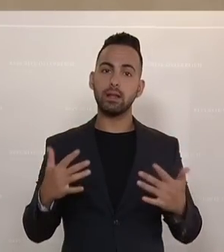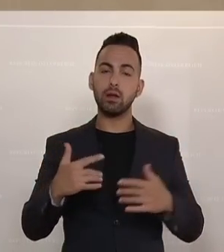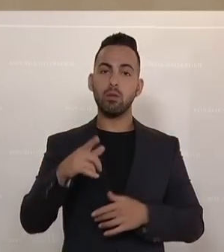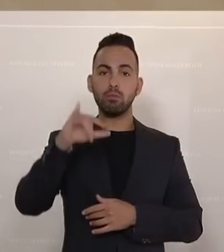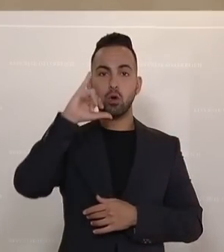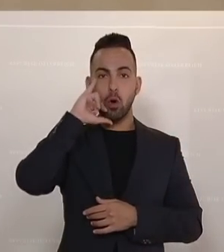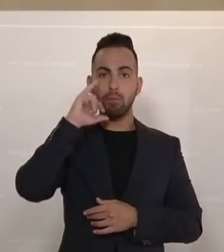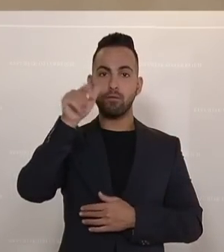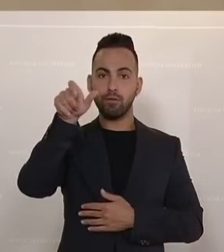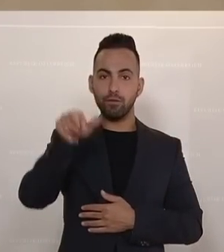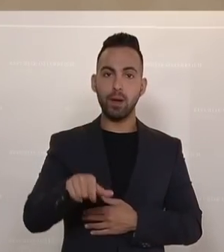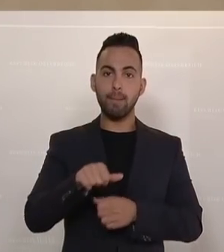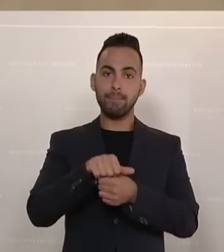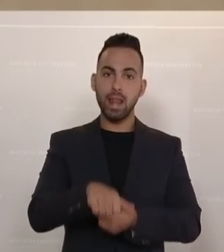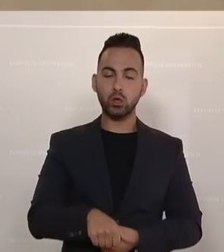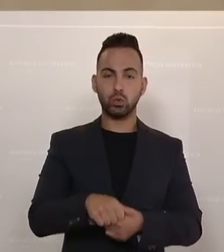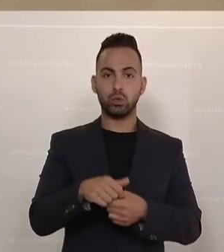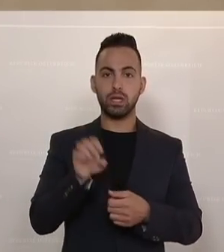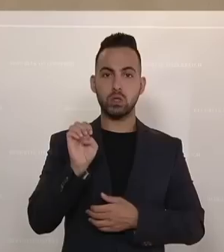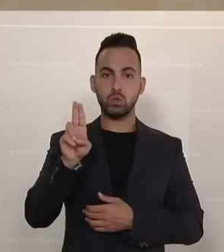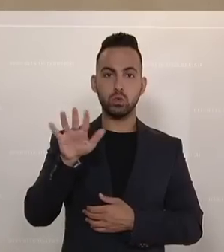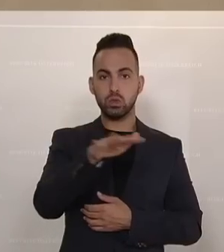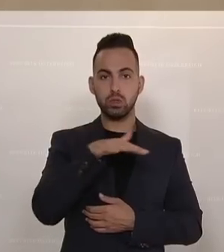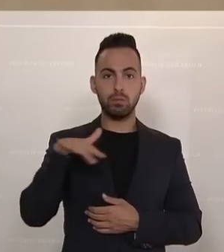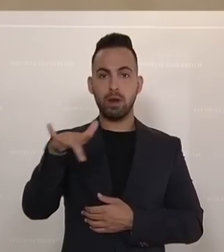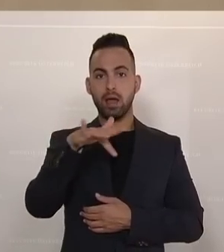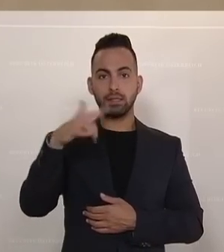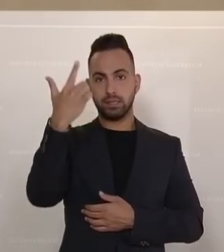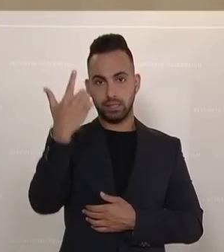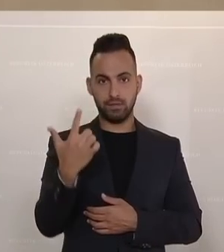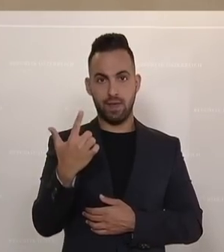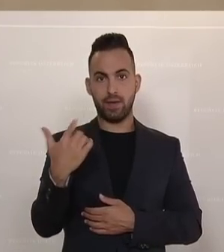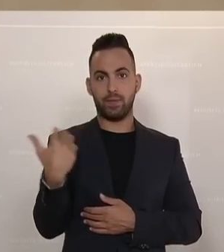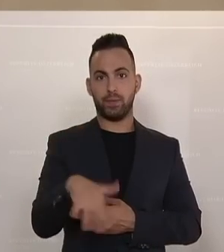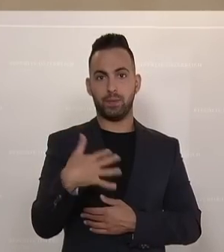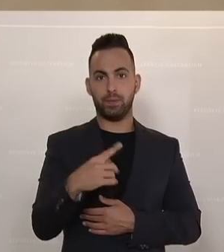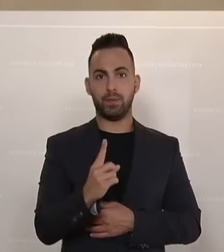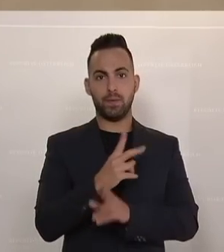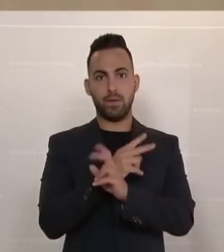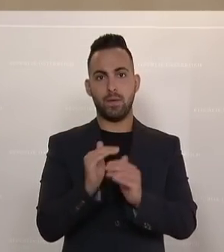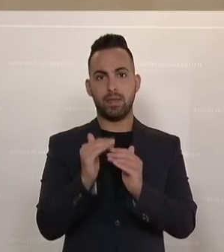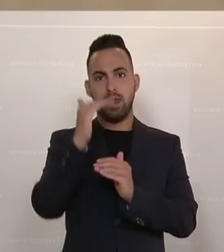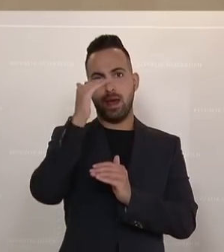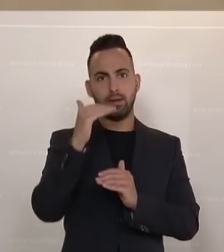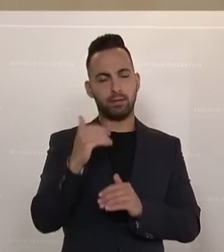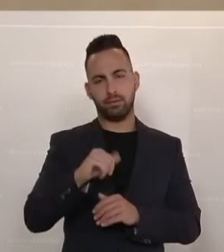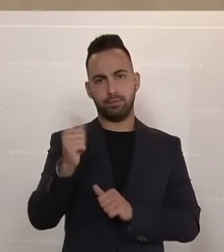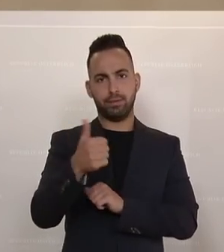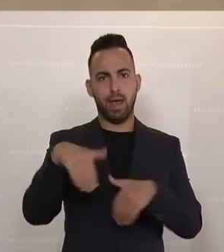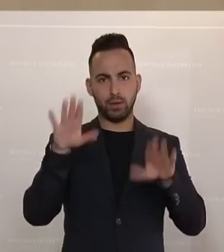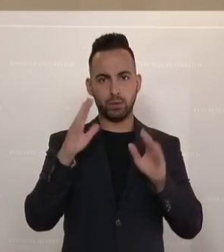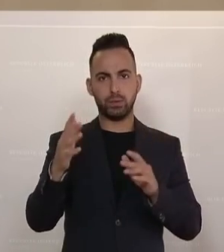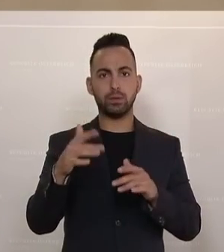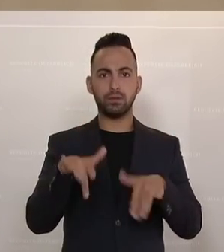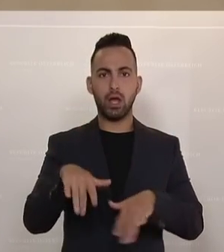sind wir bei der Pro-Kopf-Belastung in der EU auf Platz 2. Das sagt alles. Wir haben